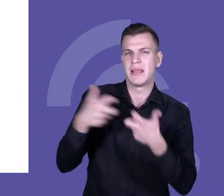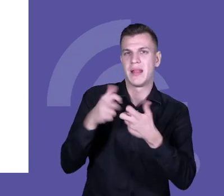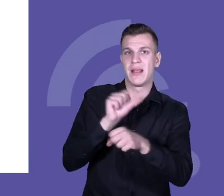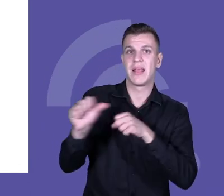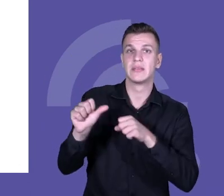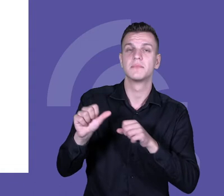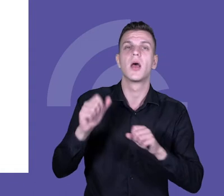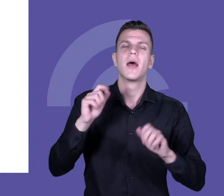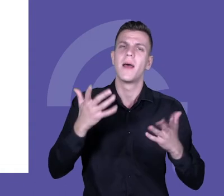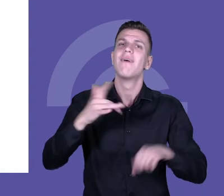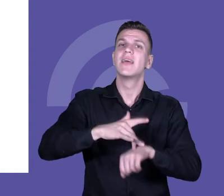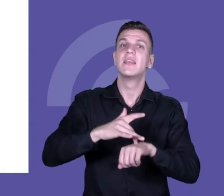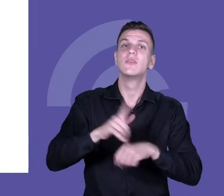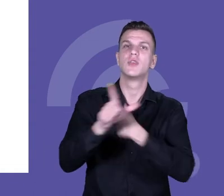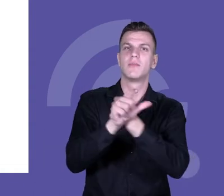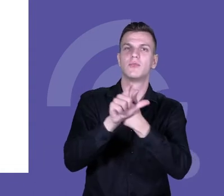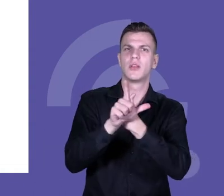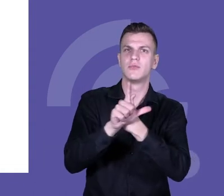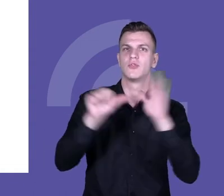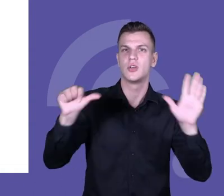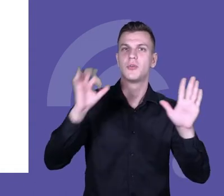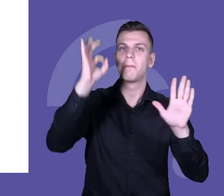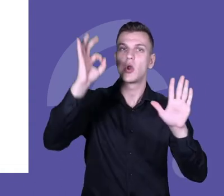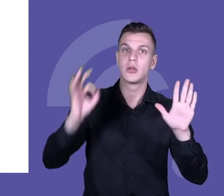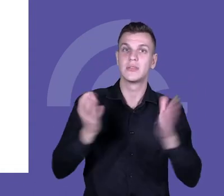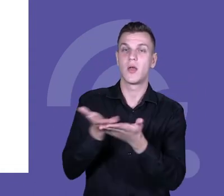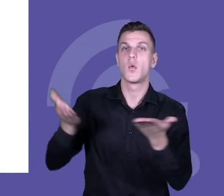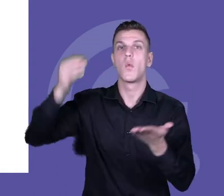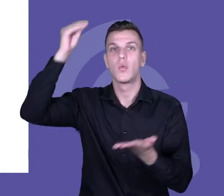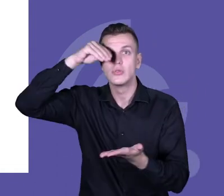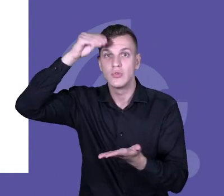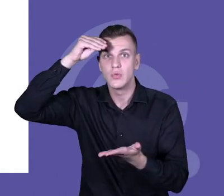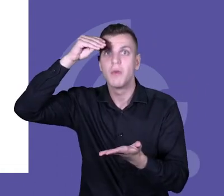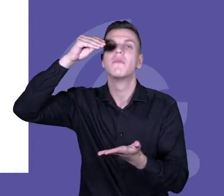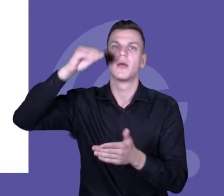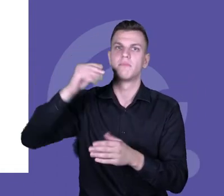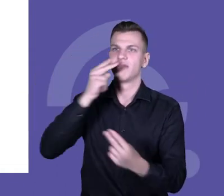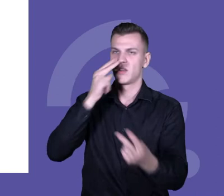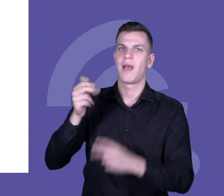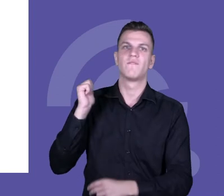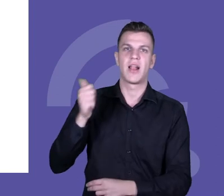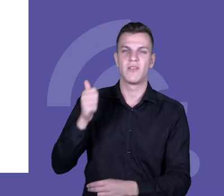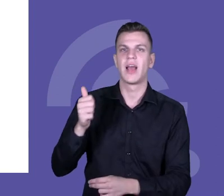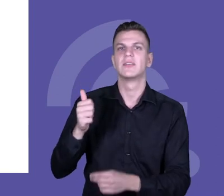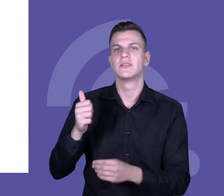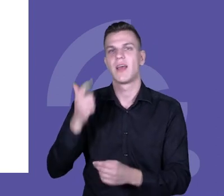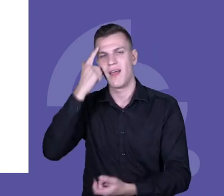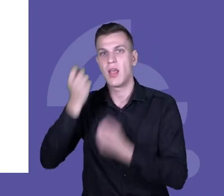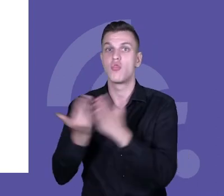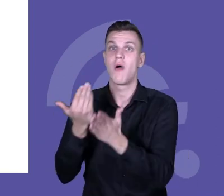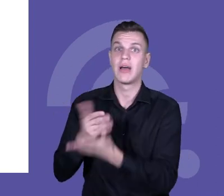% uczniów nastąpił wzrost kompetencji proinnowacyjnych.